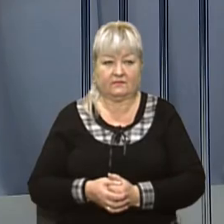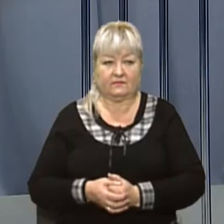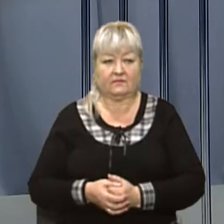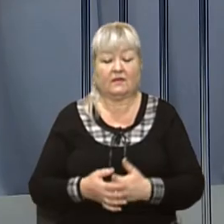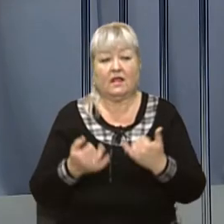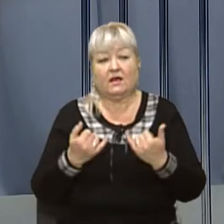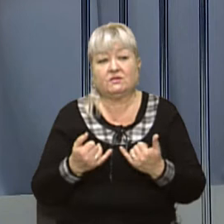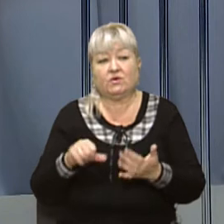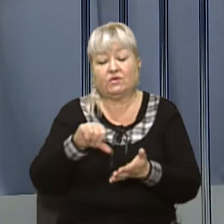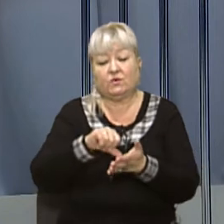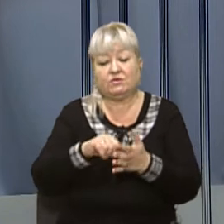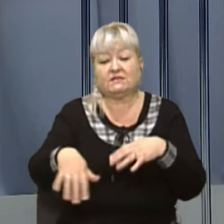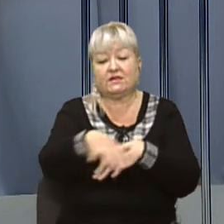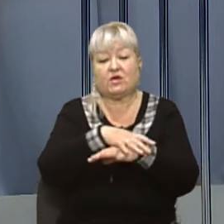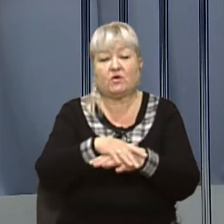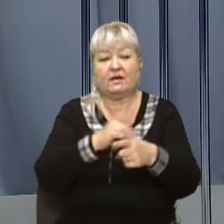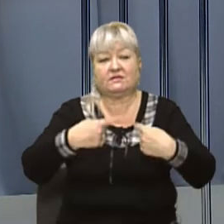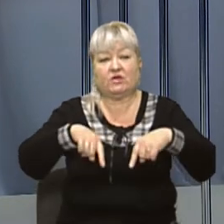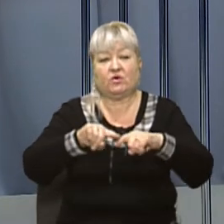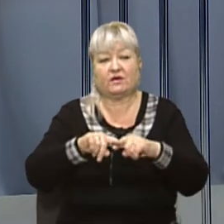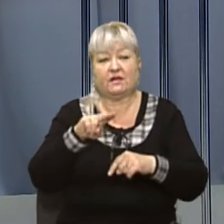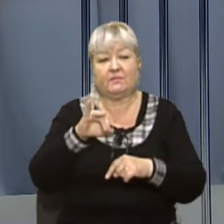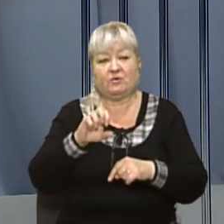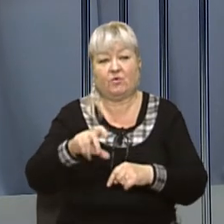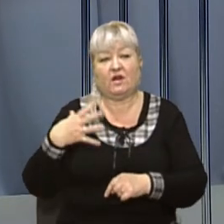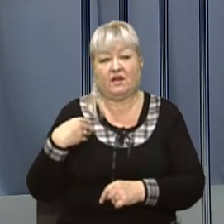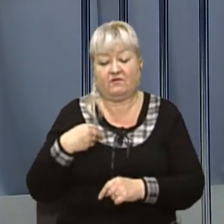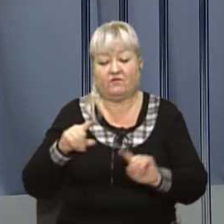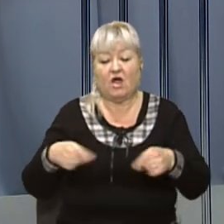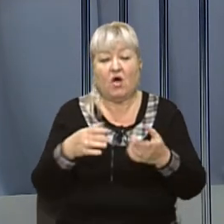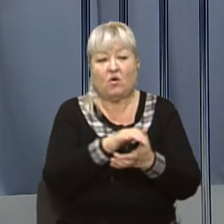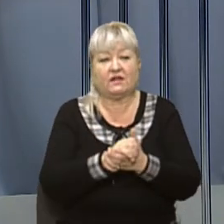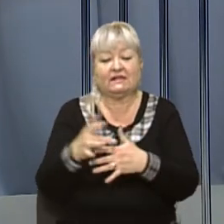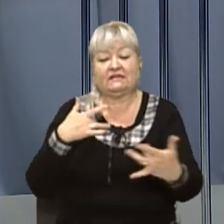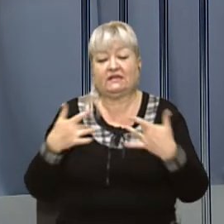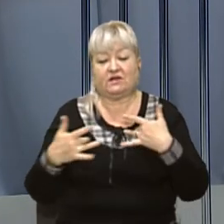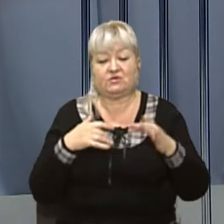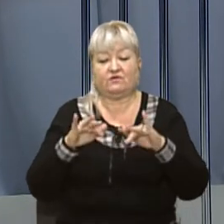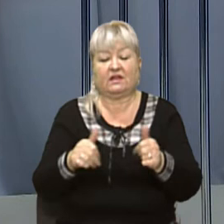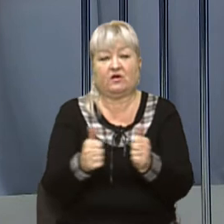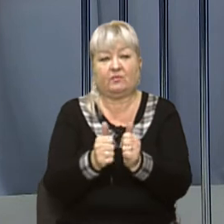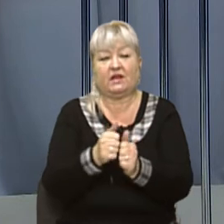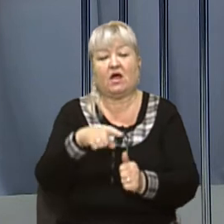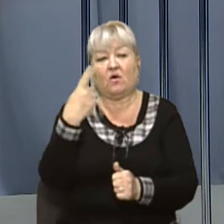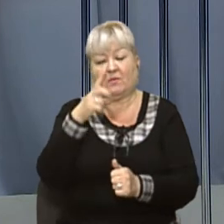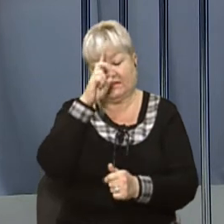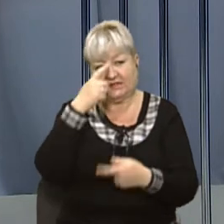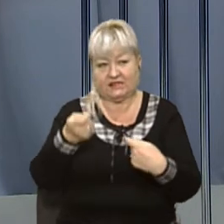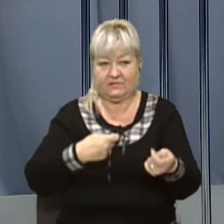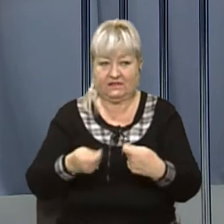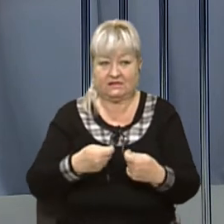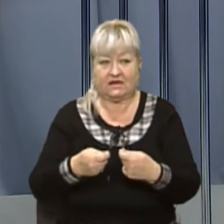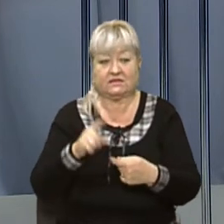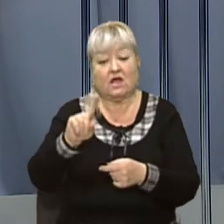Сьогодні учасники громадської організації «Підбуль Львів» організували театралізовану акцію біля облдержадміністрації.